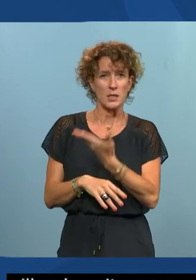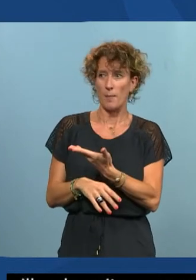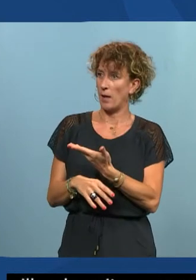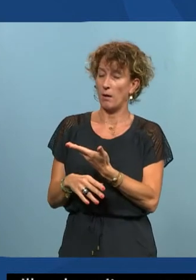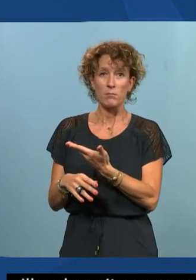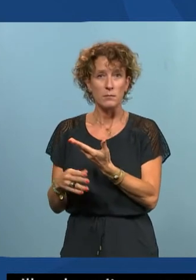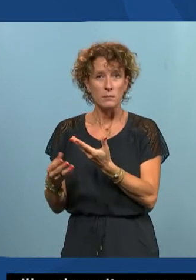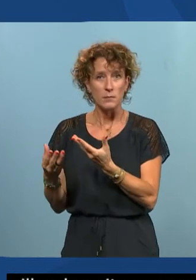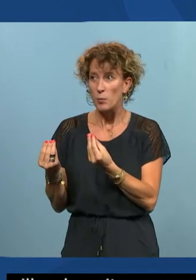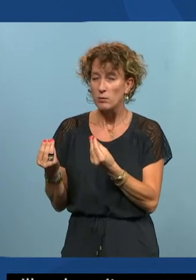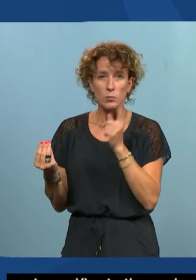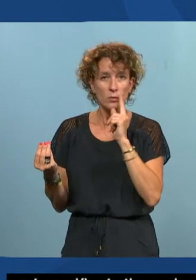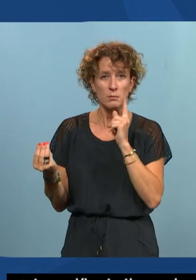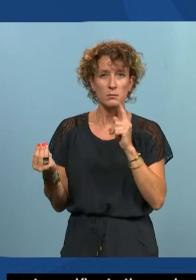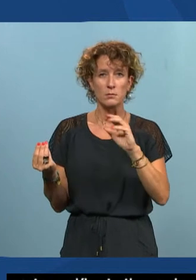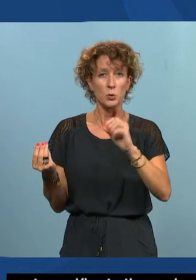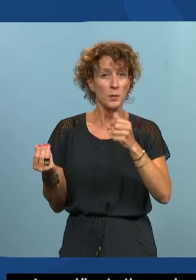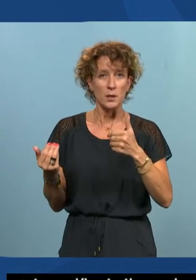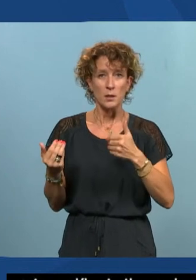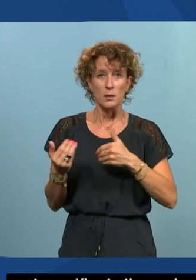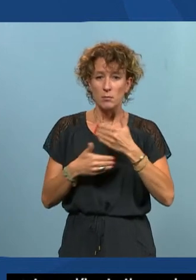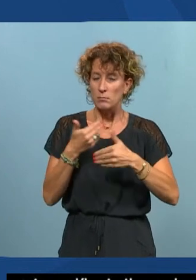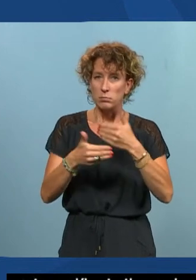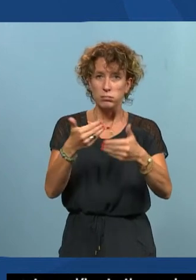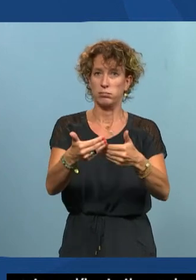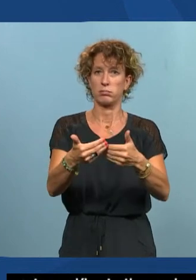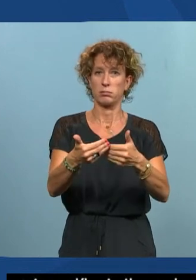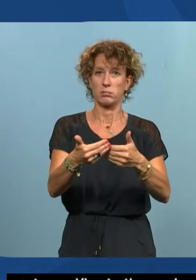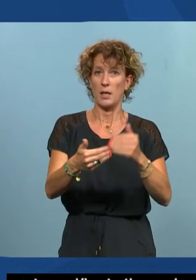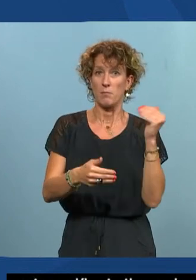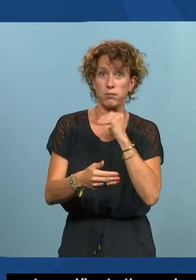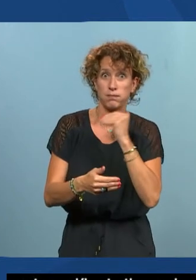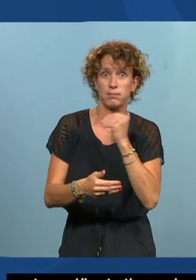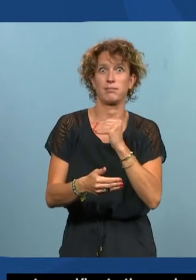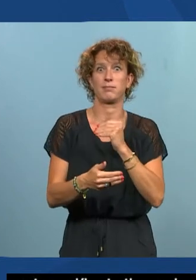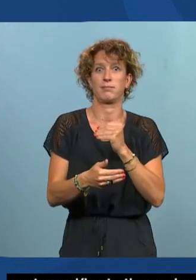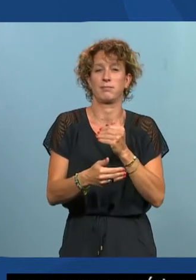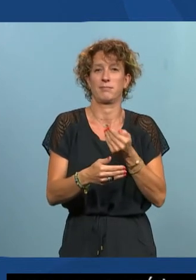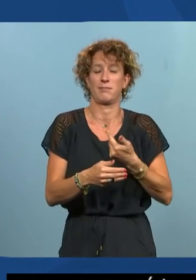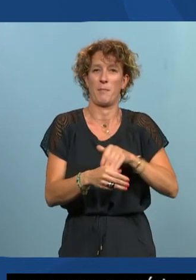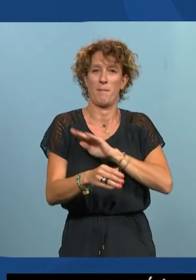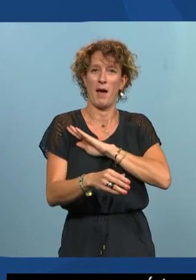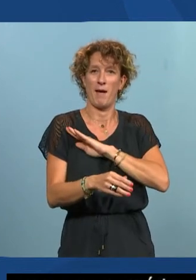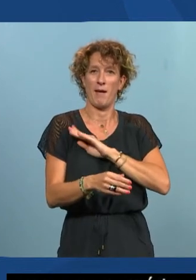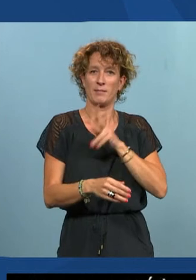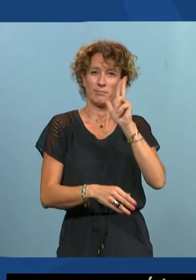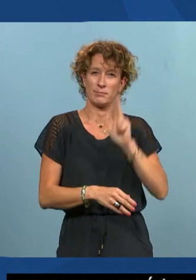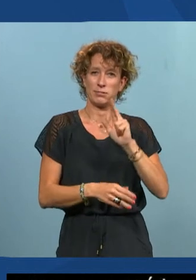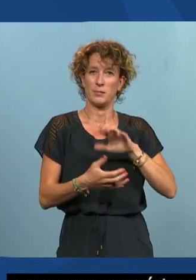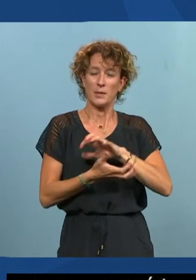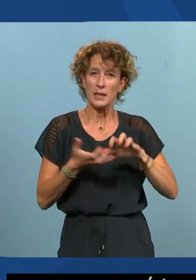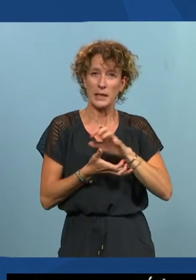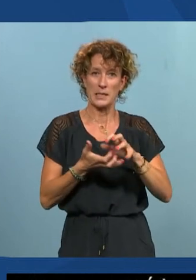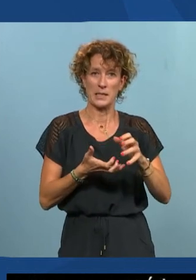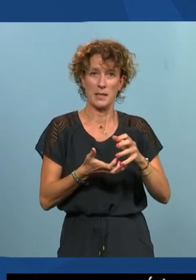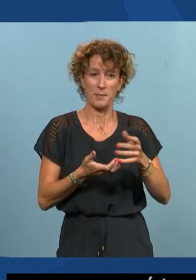parce qu'évidemment le numérique avance aujourd'hui encore plus depuis la crise sanitaire la vitesse d'un TGV et nous ensuite on vient que mal en trottinette derrière